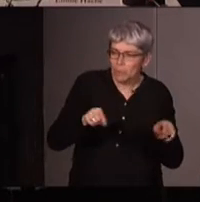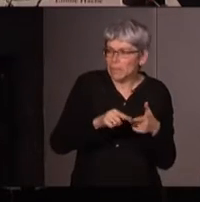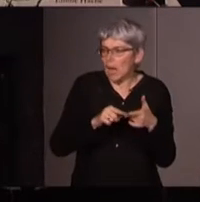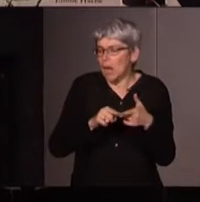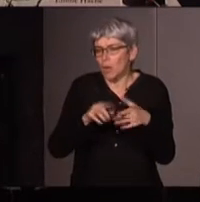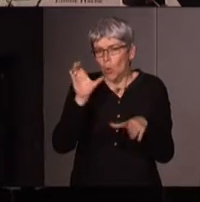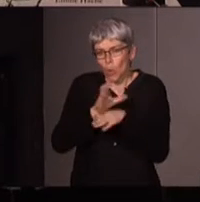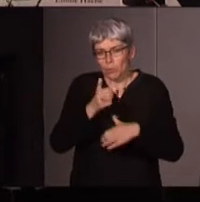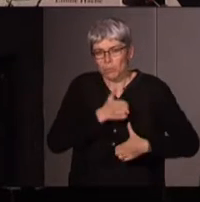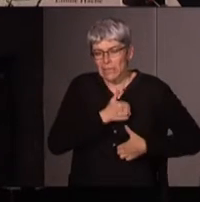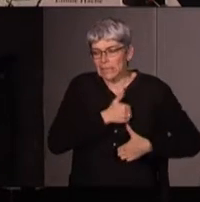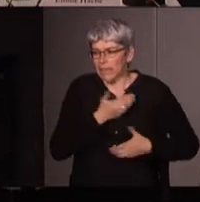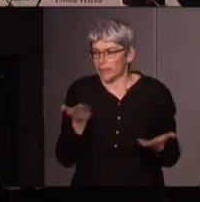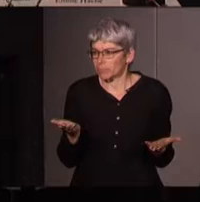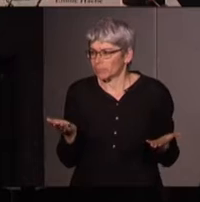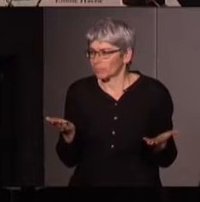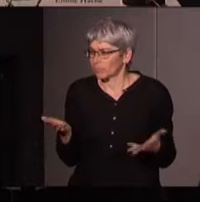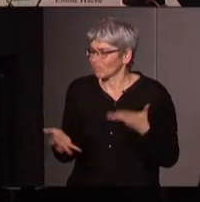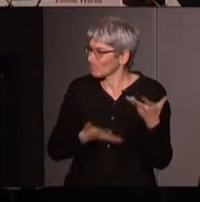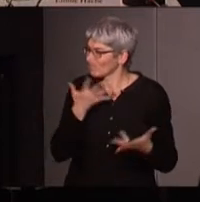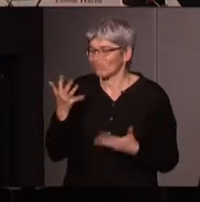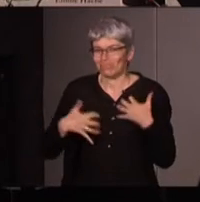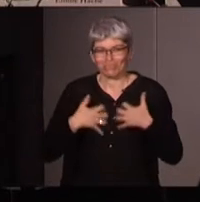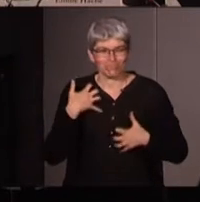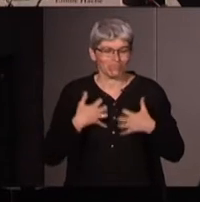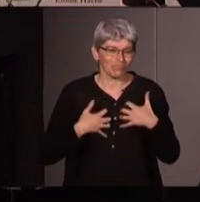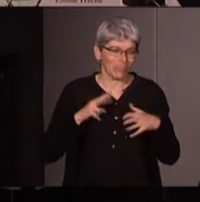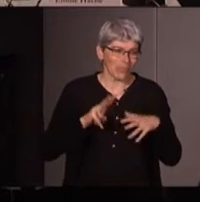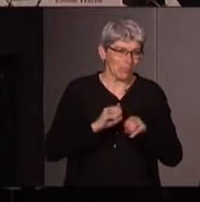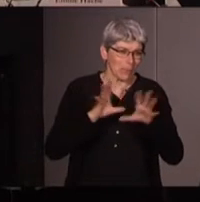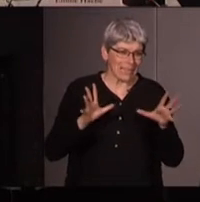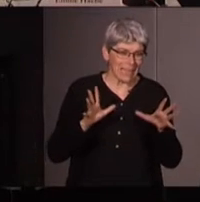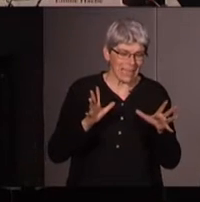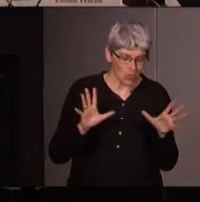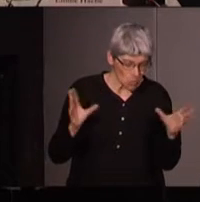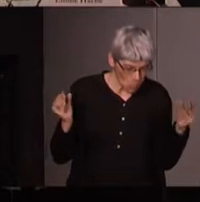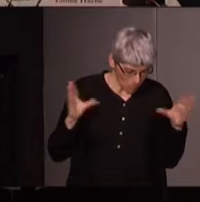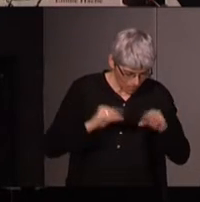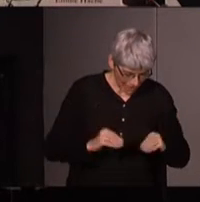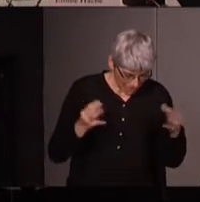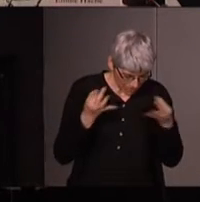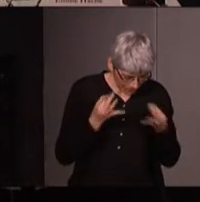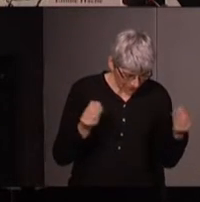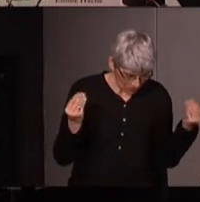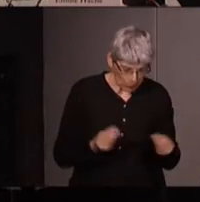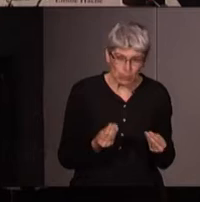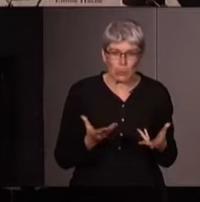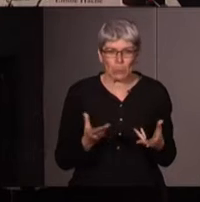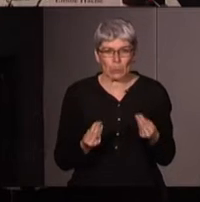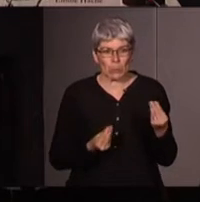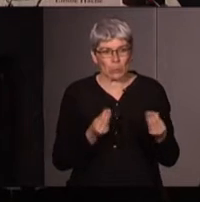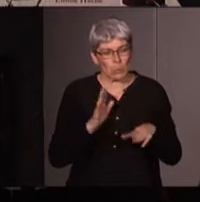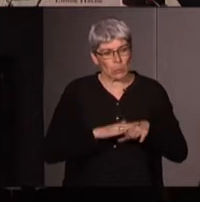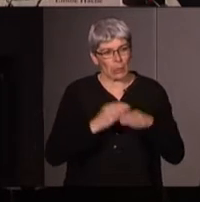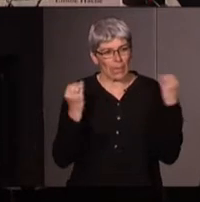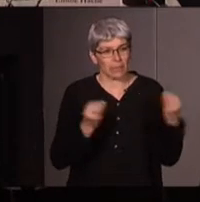antimilitaristes de leur époque mais j'ai une hésitation en fait sur comment les situer en fait finalement politiquement sur leur type d'action